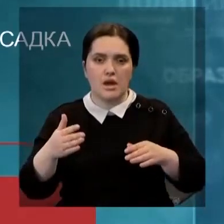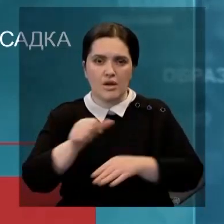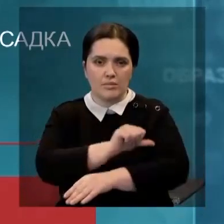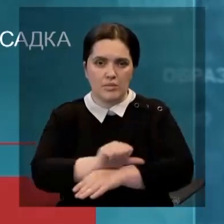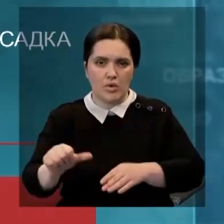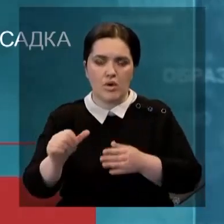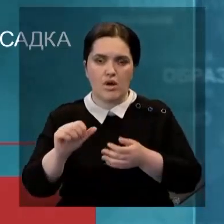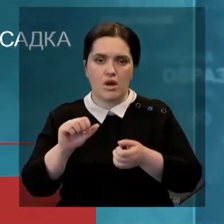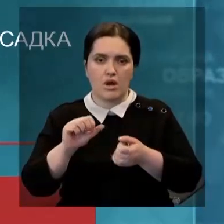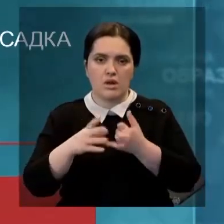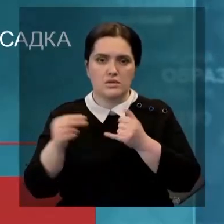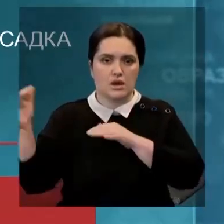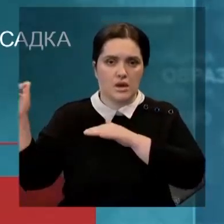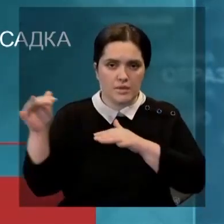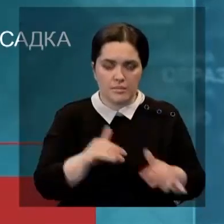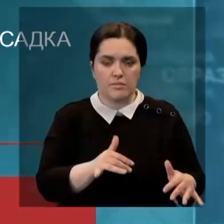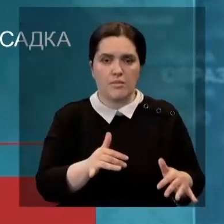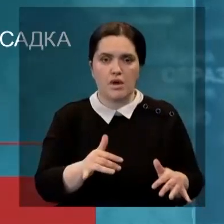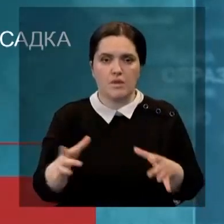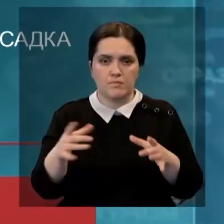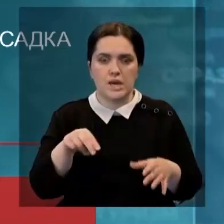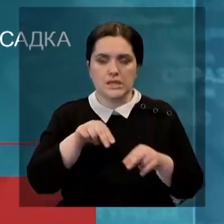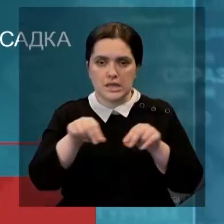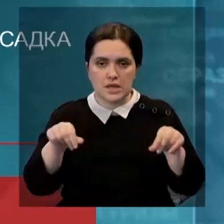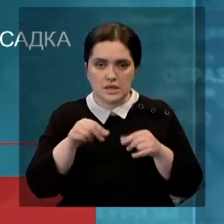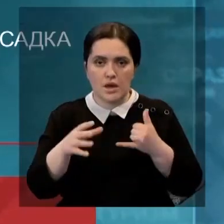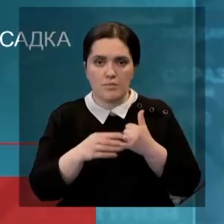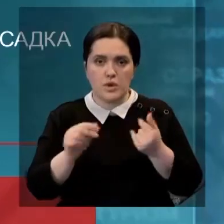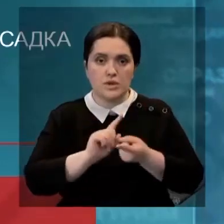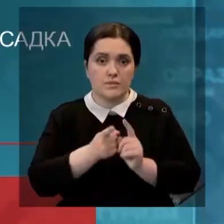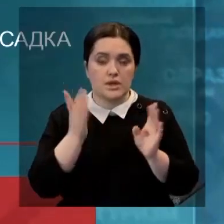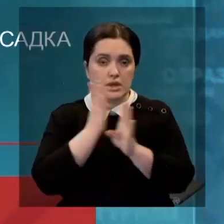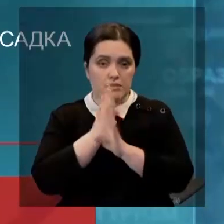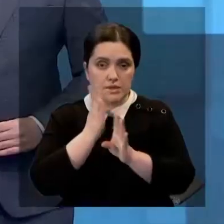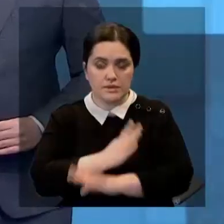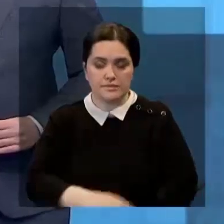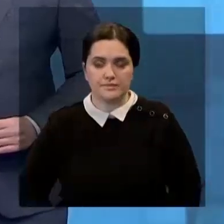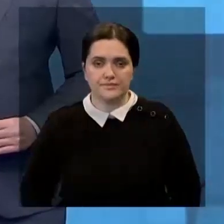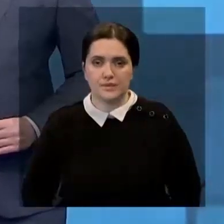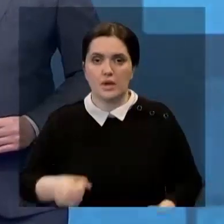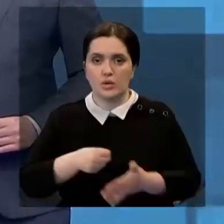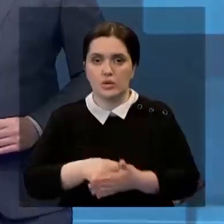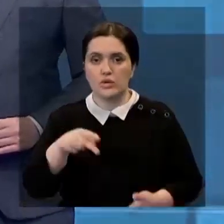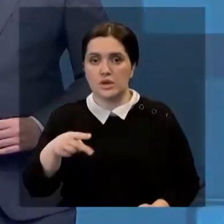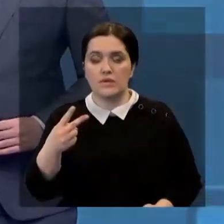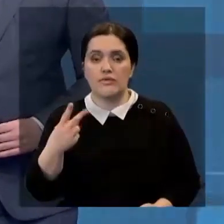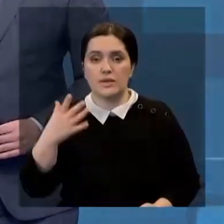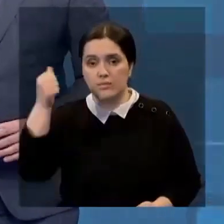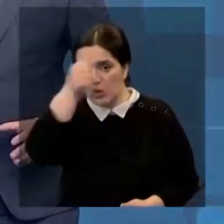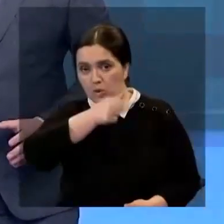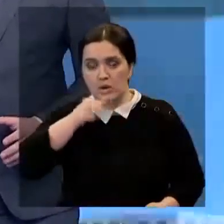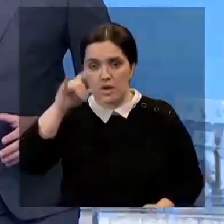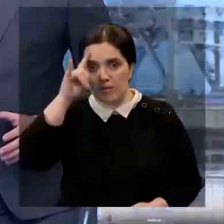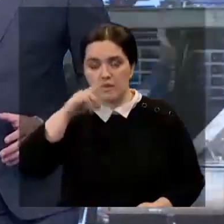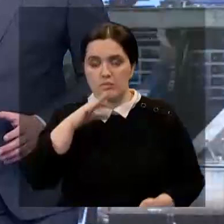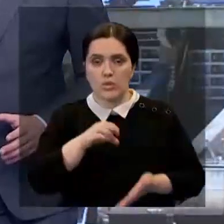оползни, заболачивание и засоление почвы, даже изменение климата. До 2025 года в Казахстане,